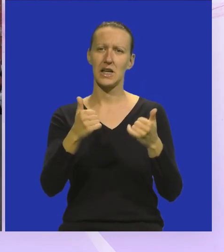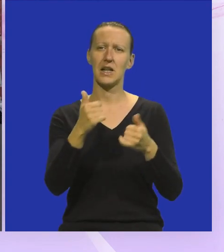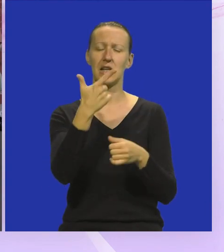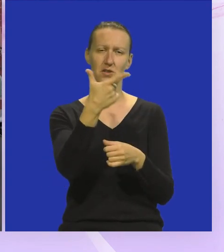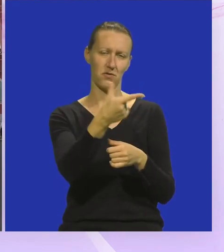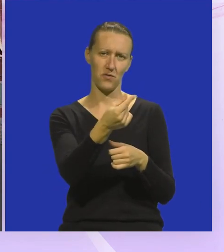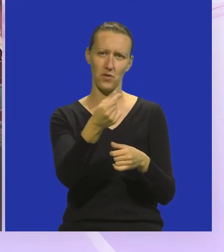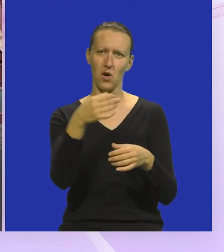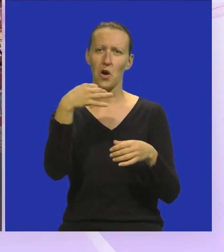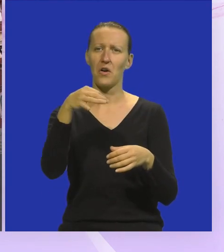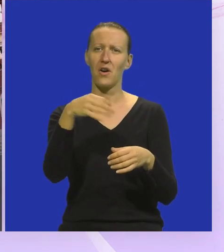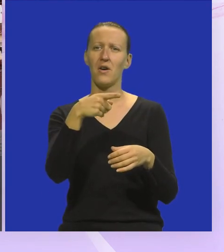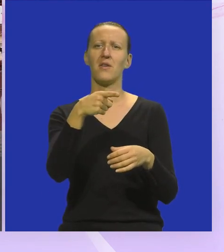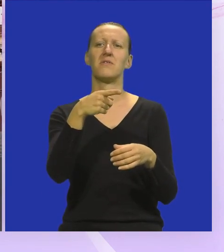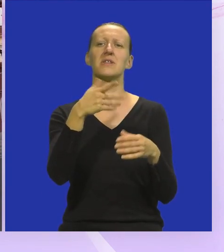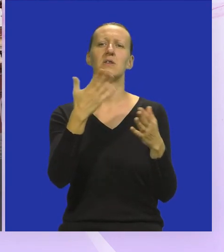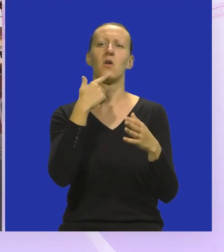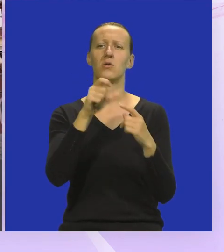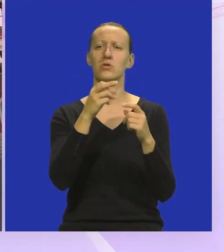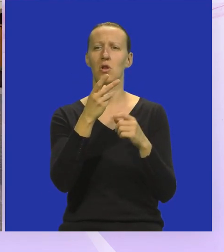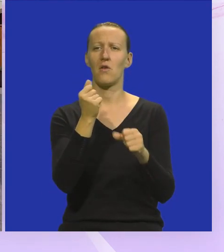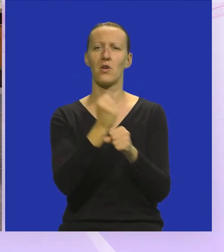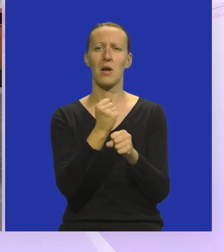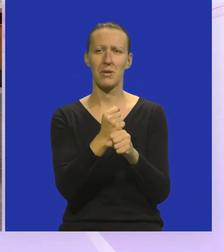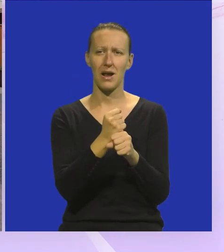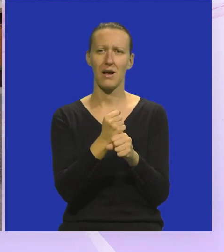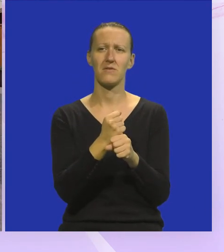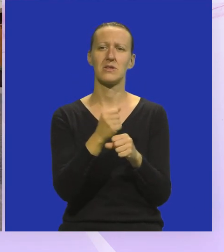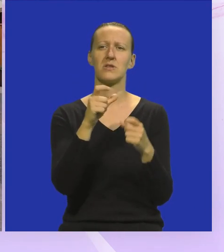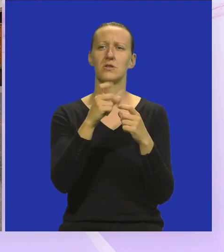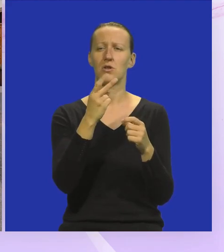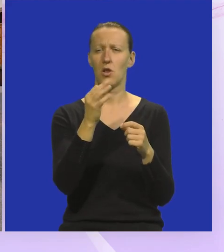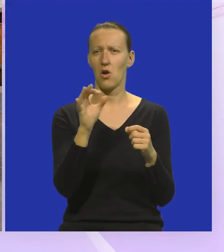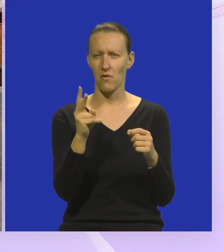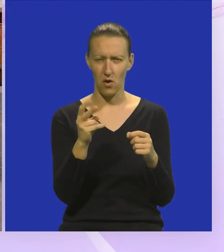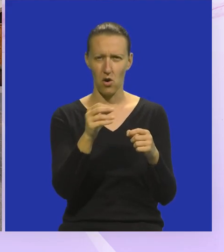pod vodstvo radili, ovisi kako koje je slovo, znači radili su slova